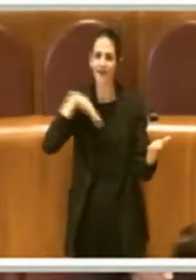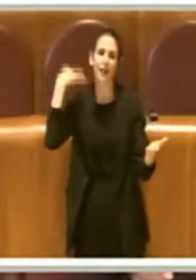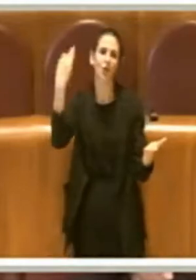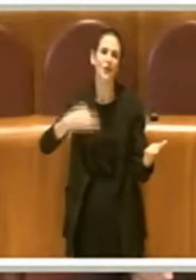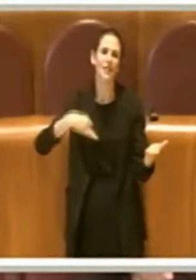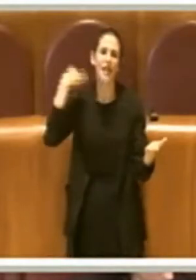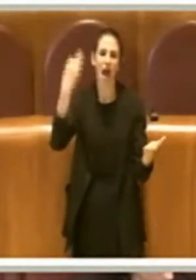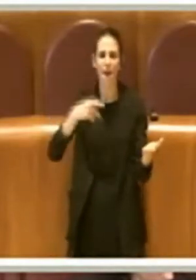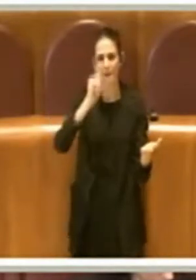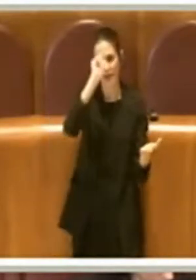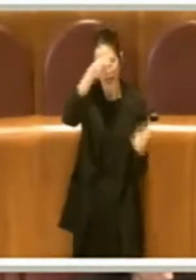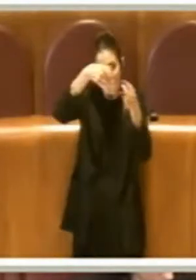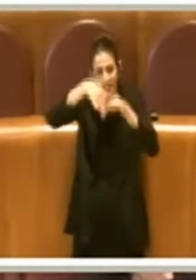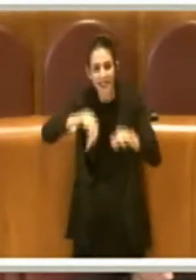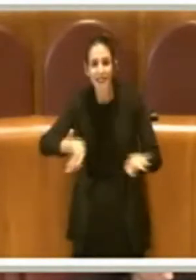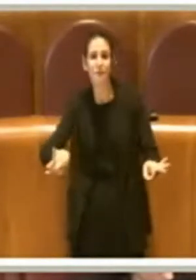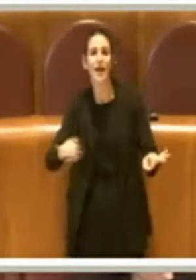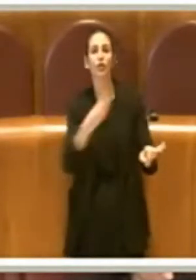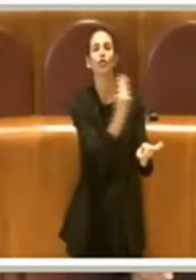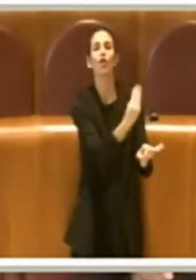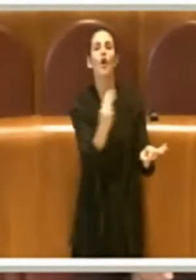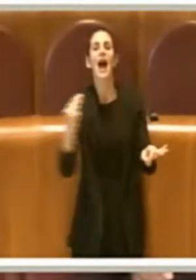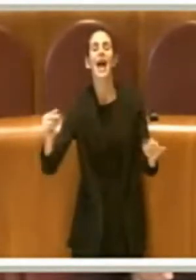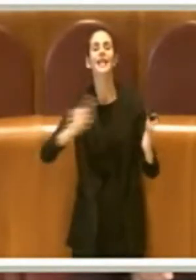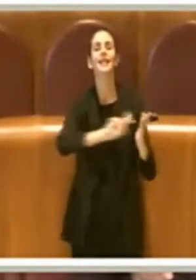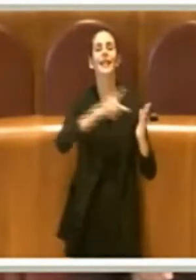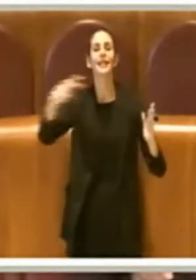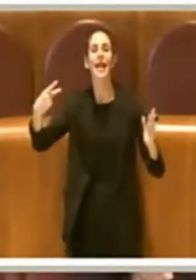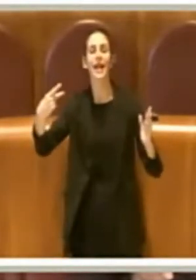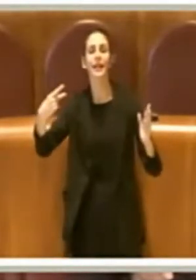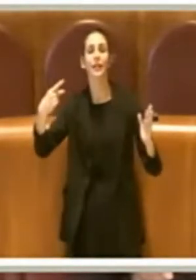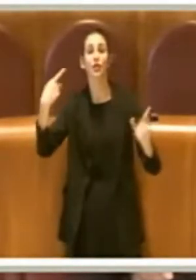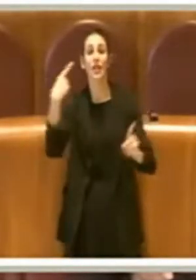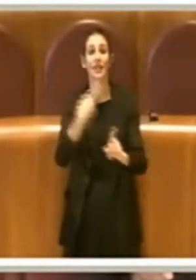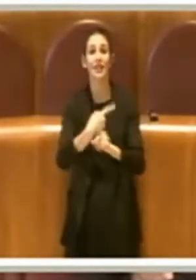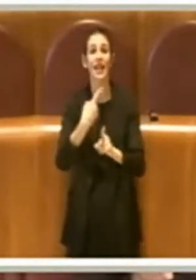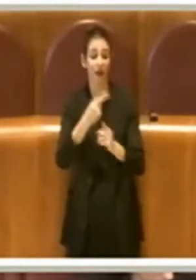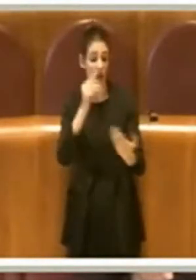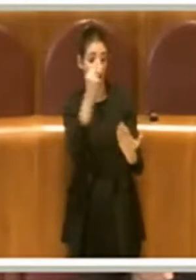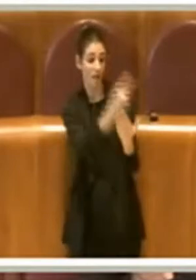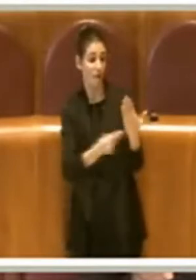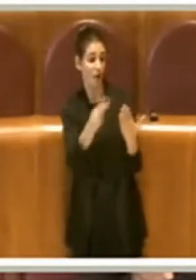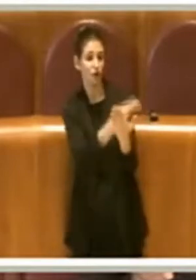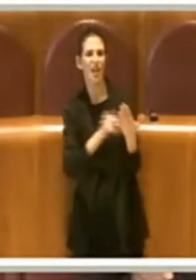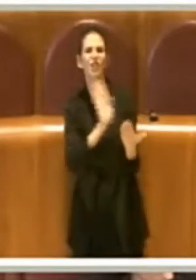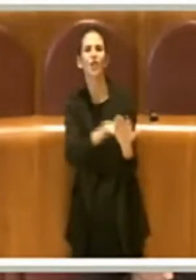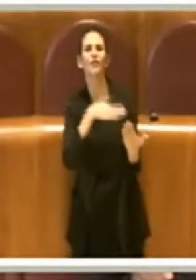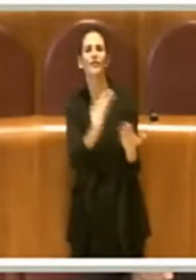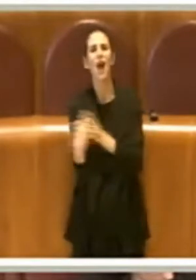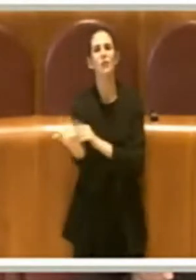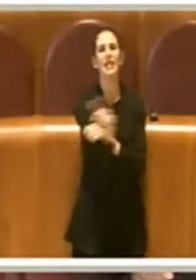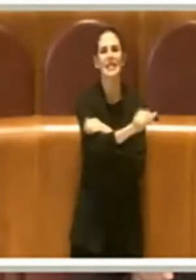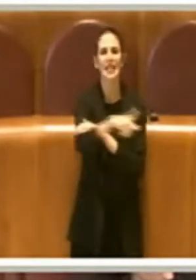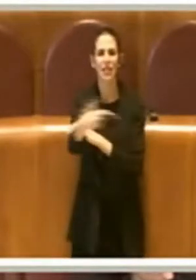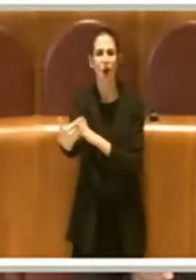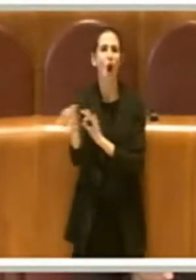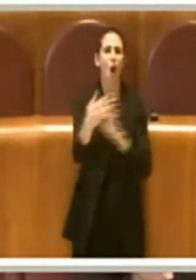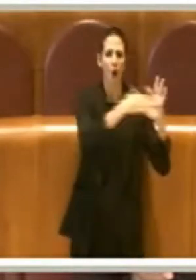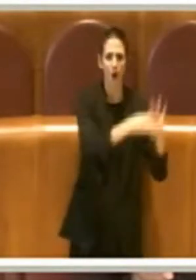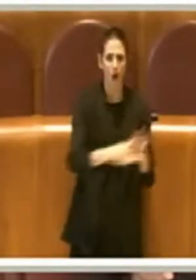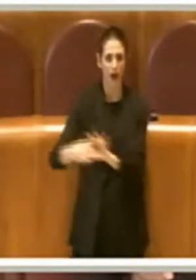tutti gli enti tecnici che devono valutare la bontà del progetto o ricondurla ai principi di questa